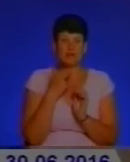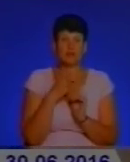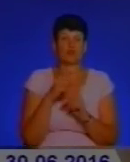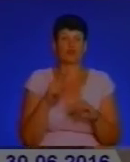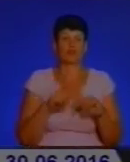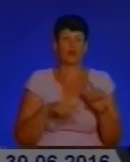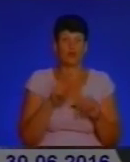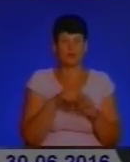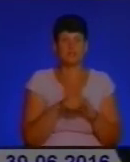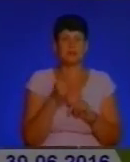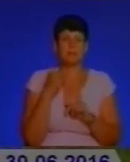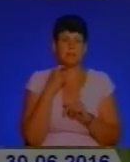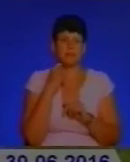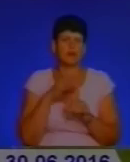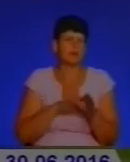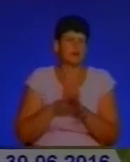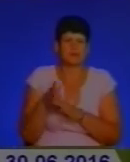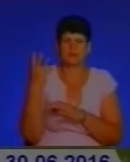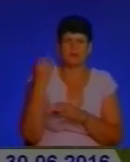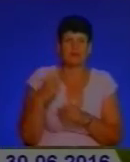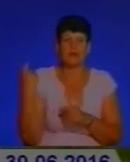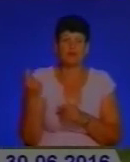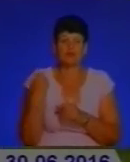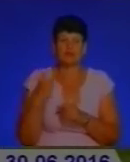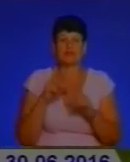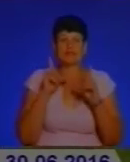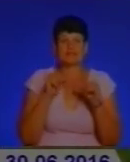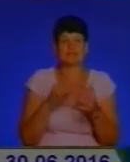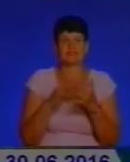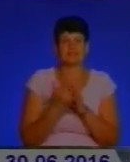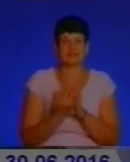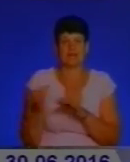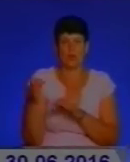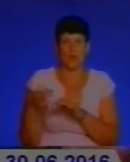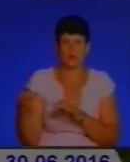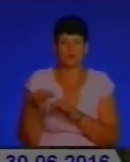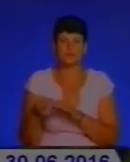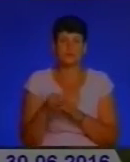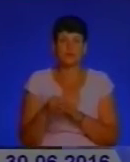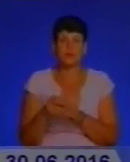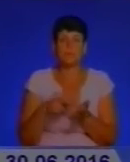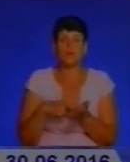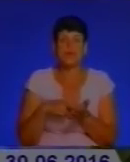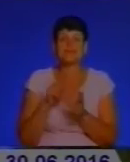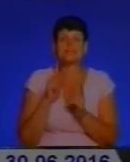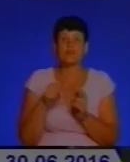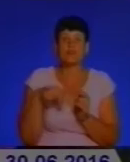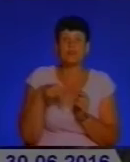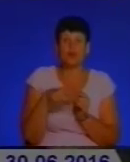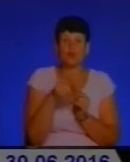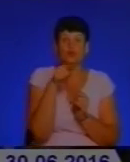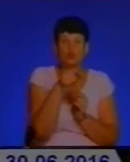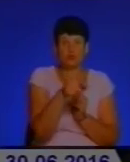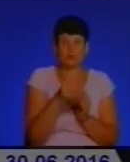цілий день пиячили. І на господарстві, з виїздом на сільський ставок. Сусіди розповідають, що бояться навіть заходити у місця цього